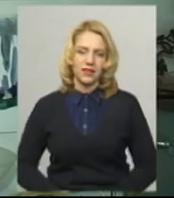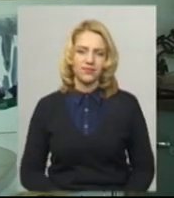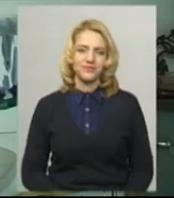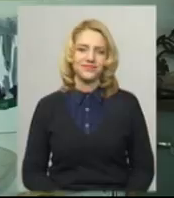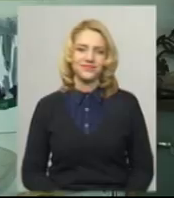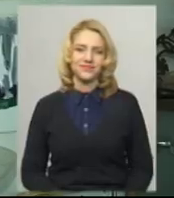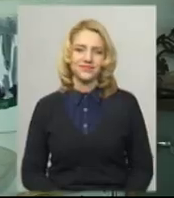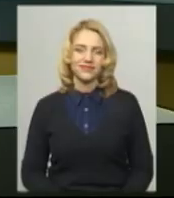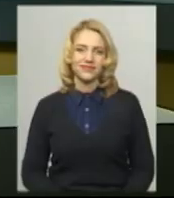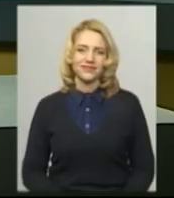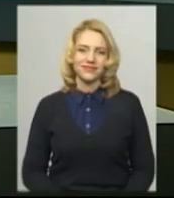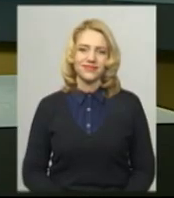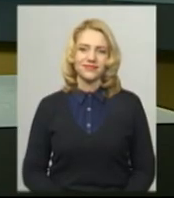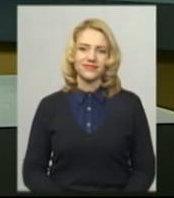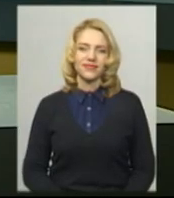Хмельниччина.